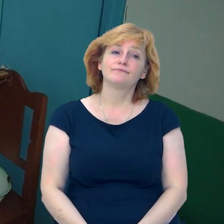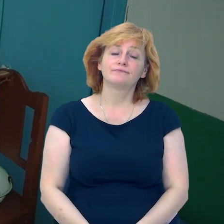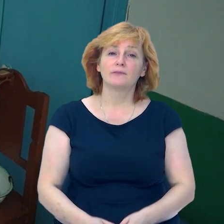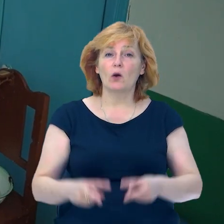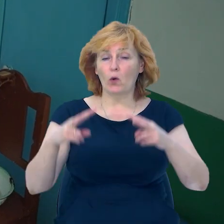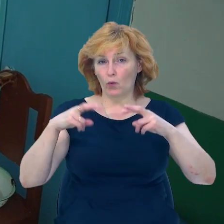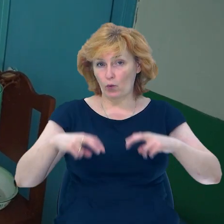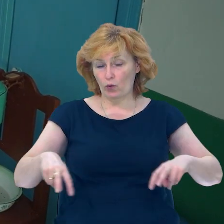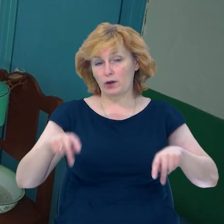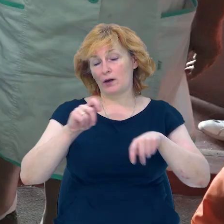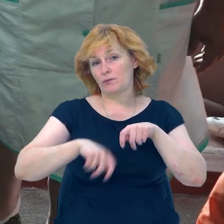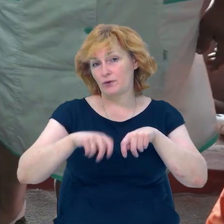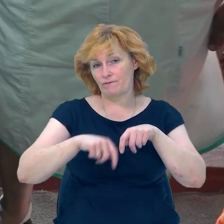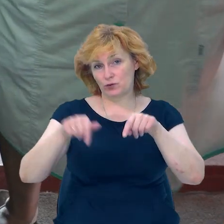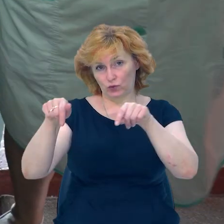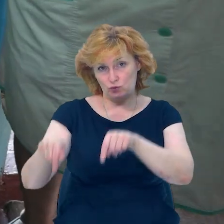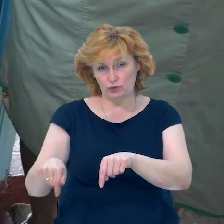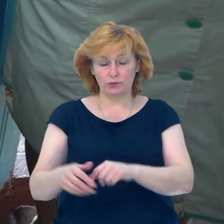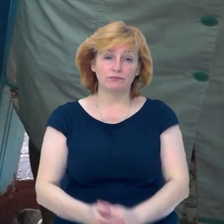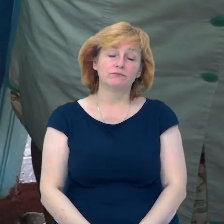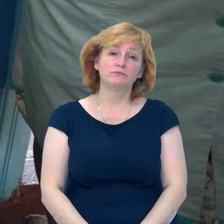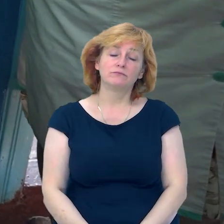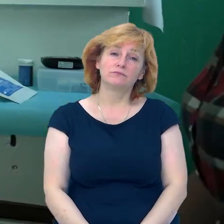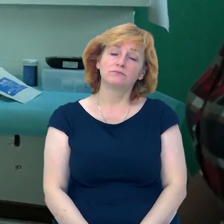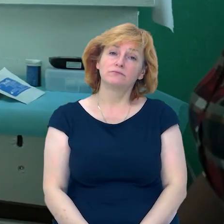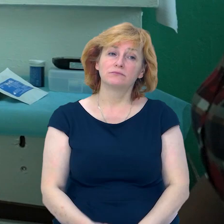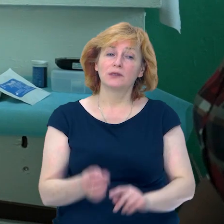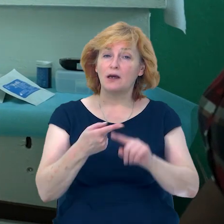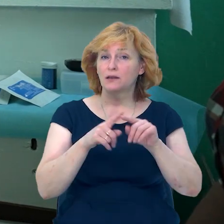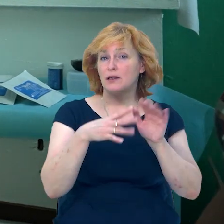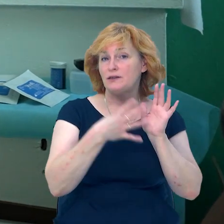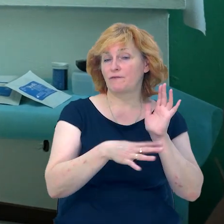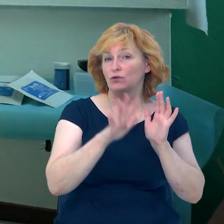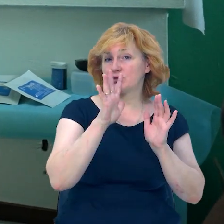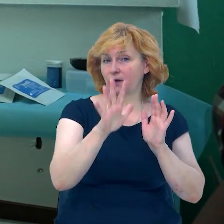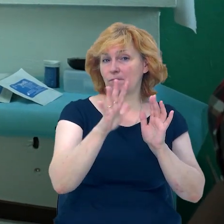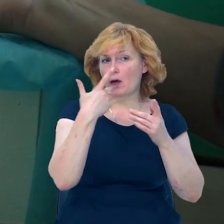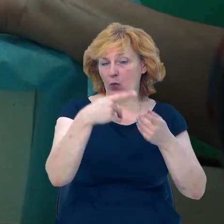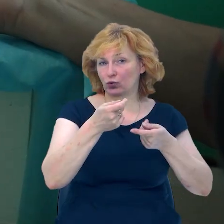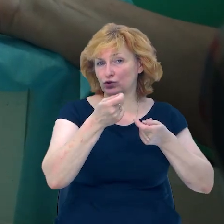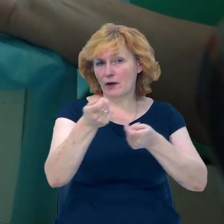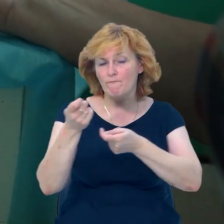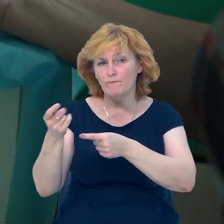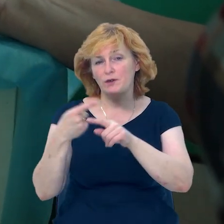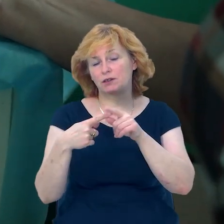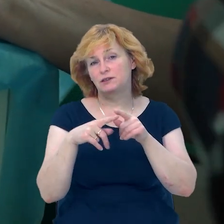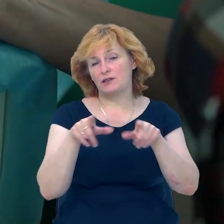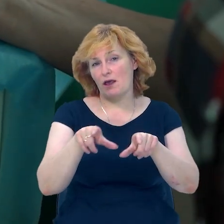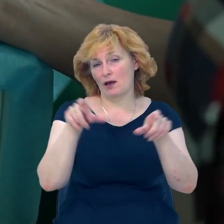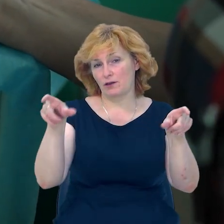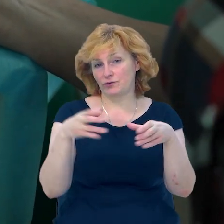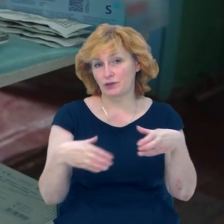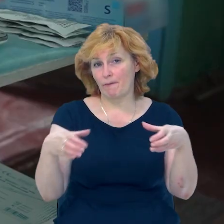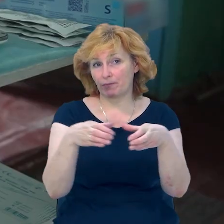Огляд проводитимуть тут. Це 95-ти виїзд мобільної гінекологічної бригади на